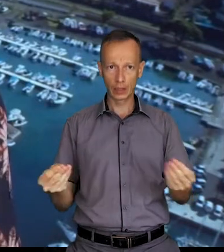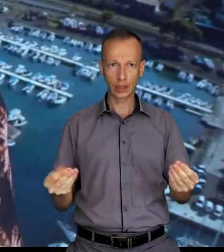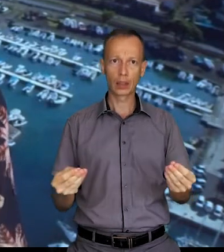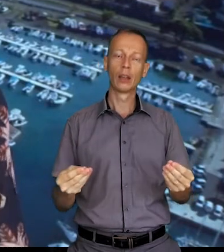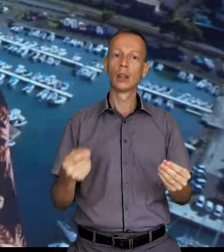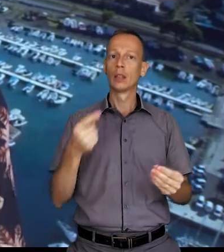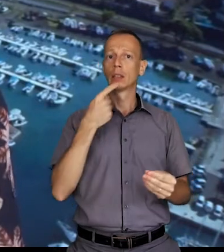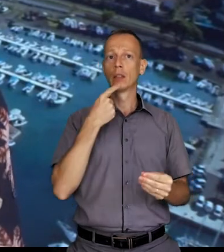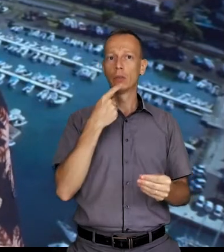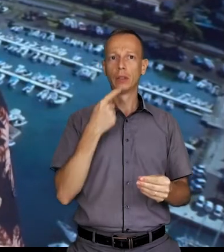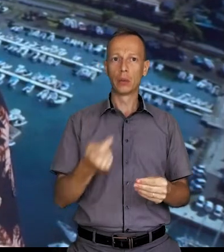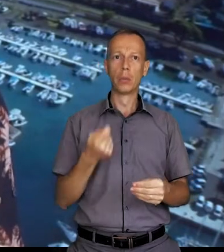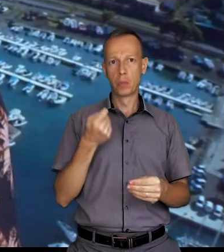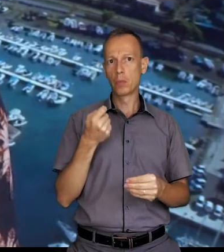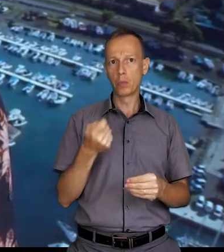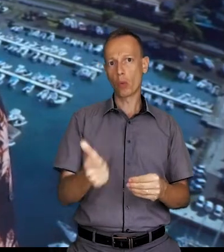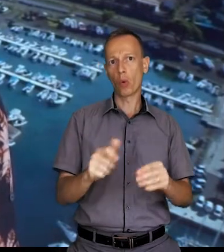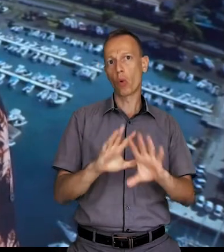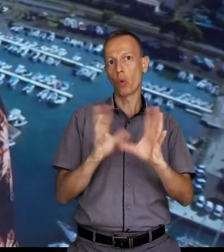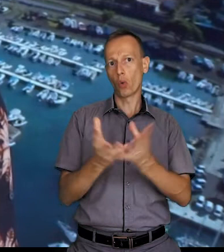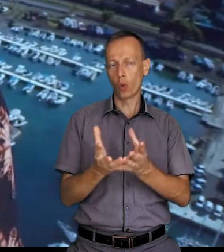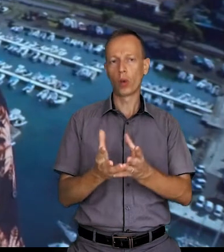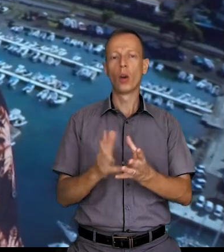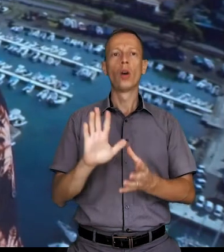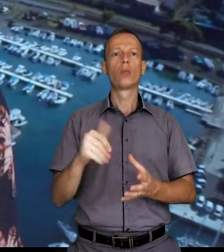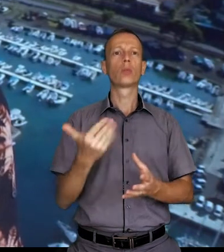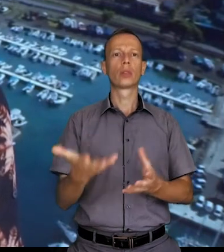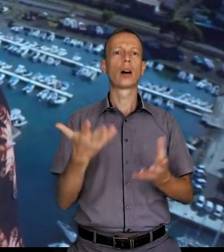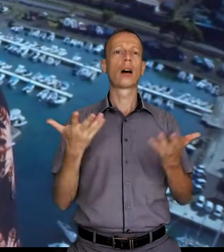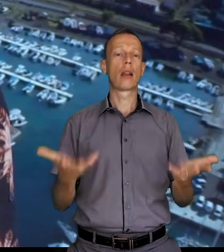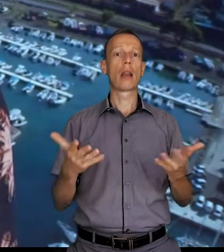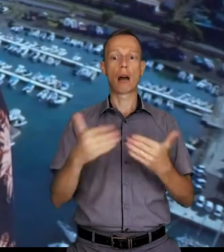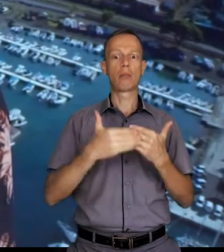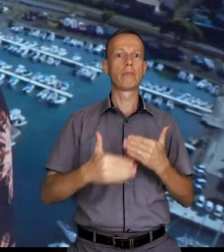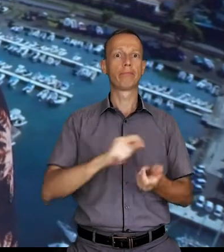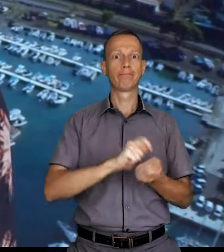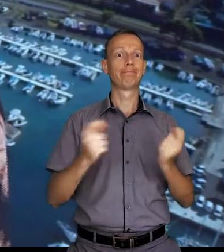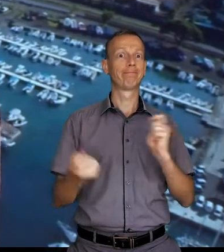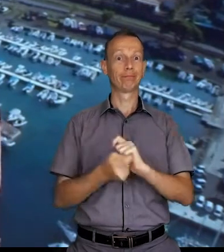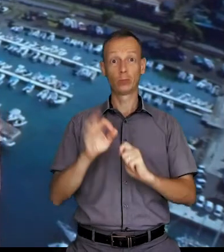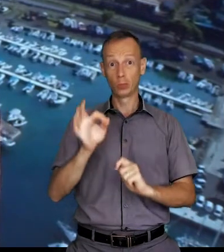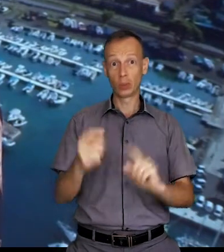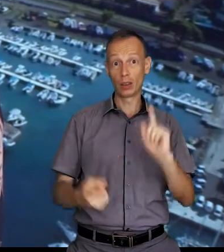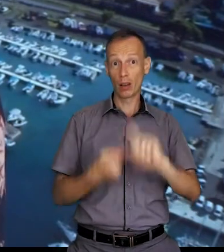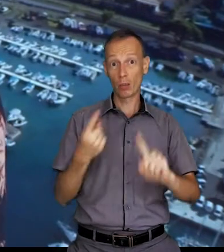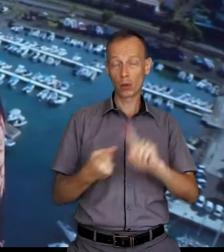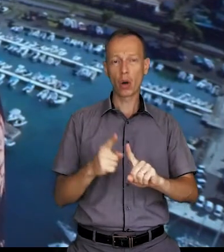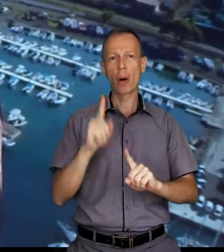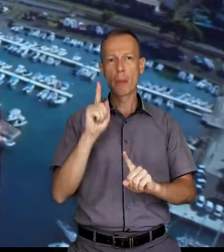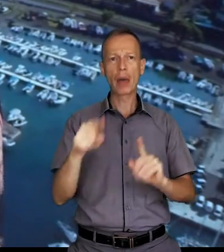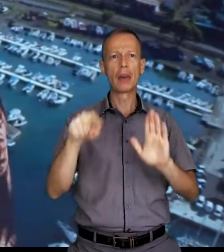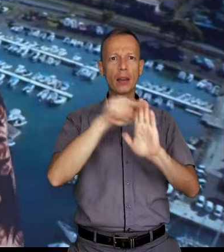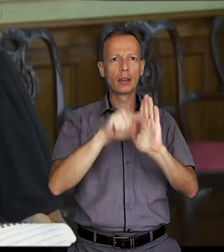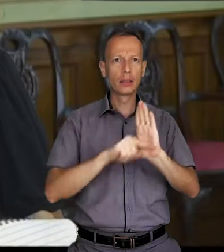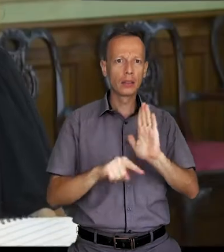sur le territoire, dont 4 personnes en réanimation. Ça ressemblait effectivement à de grands changements. Mais